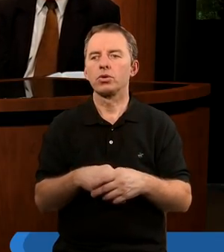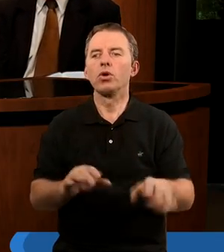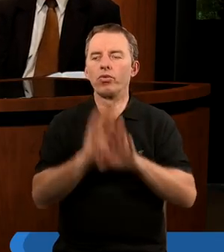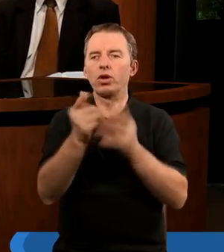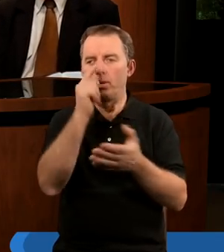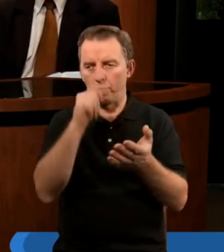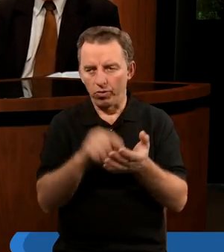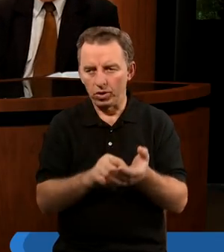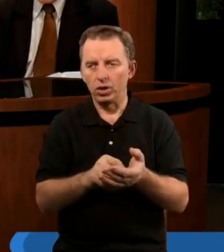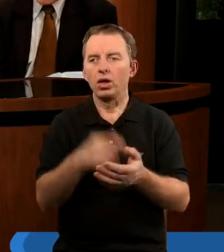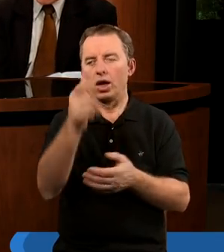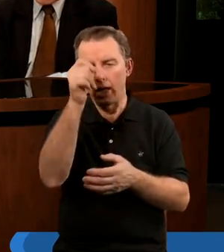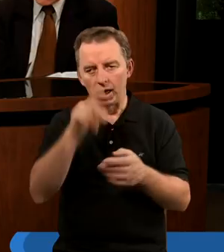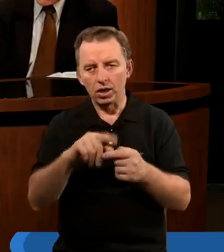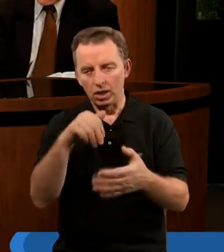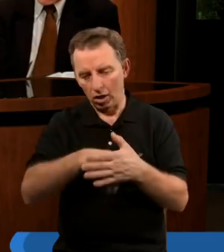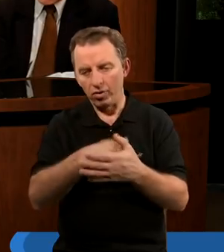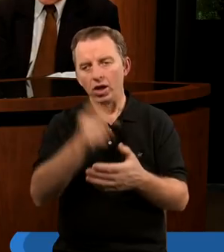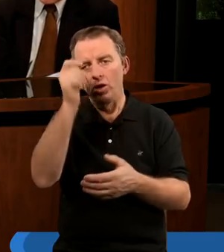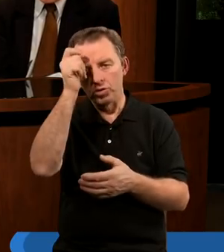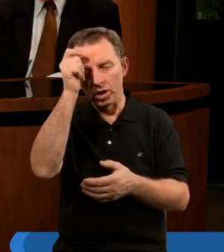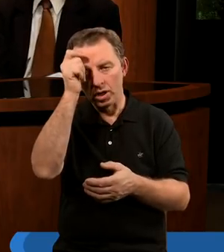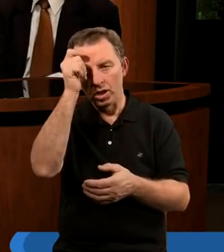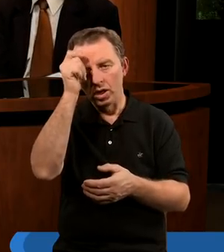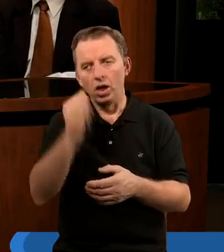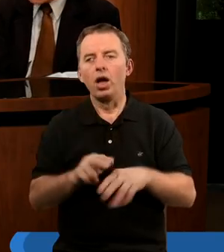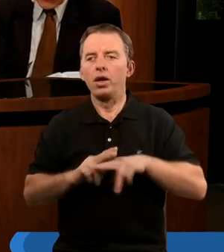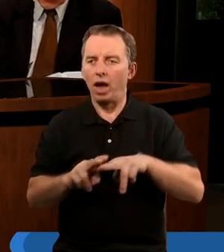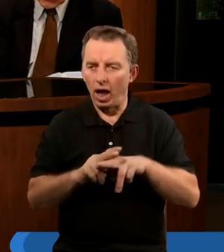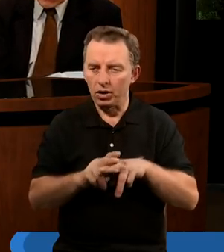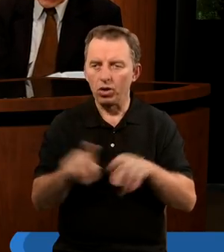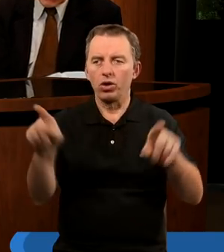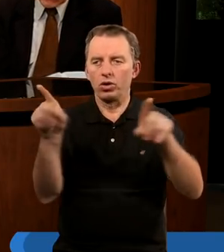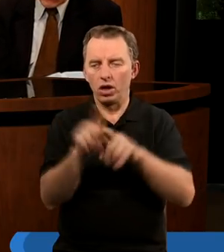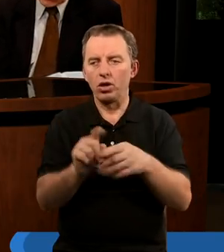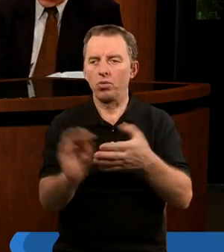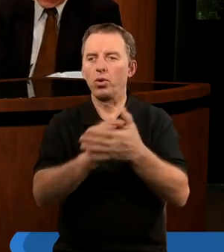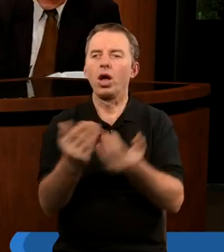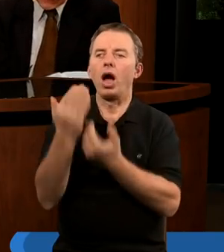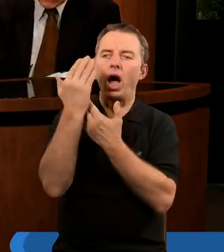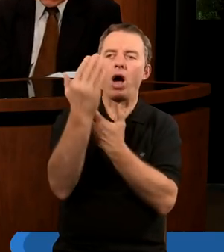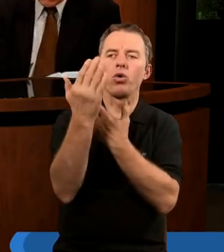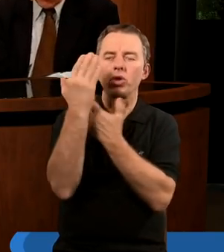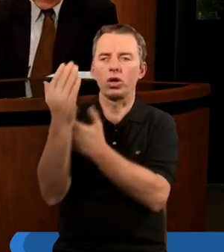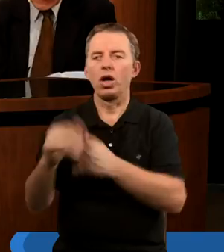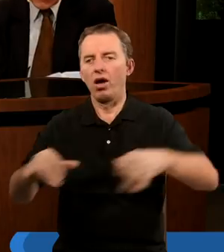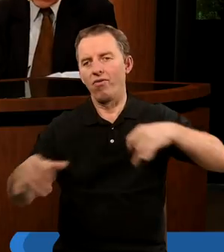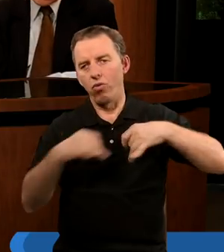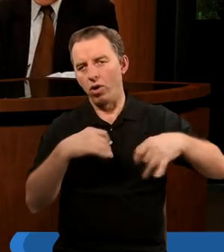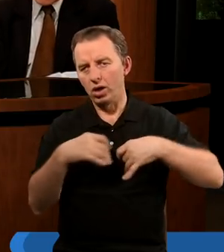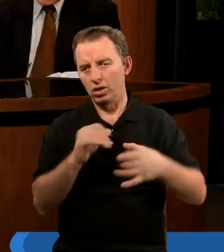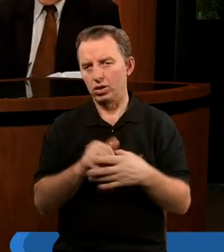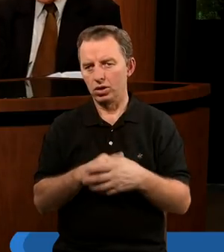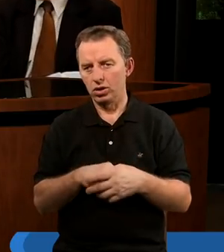jest wszystko pod inspiracją demona oczywiście, ale narzędzia ludzkie są wykorzystywane, autorytety, władze. Czyli nie